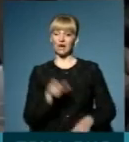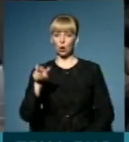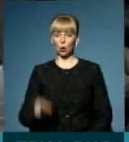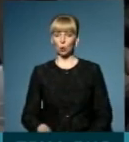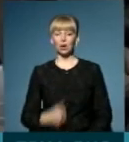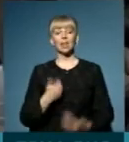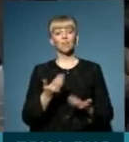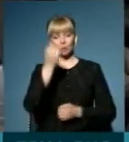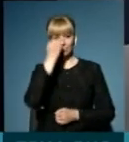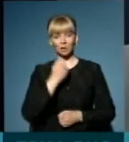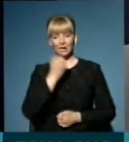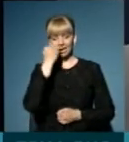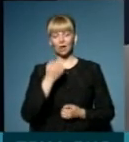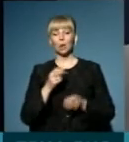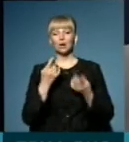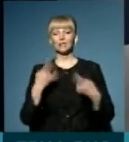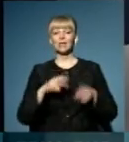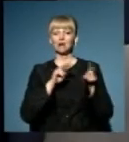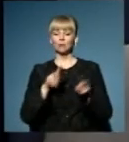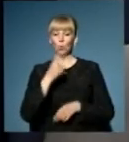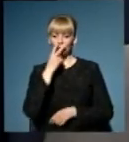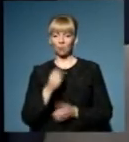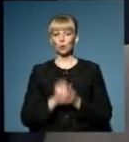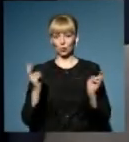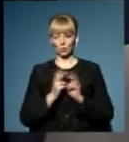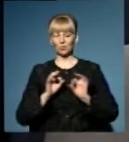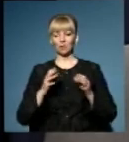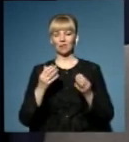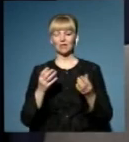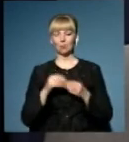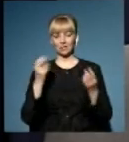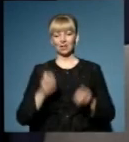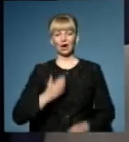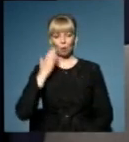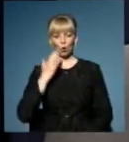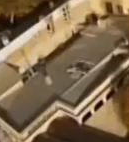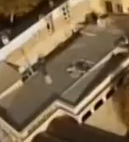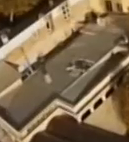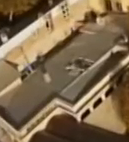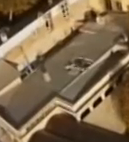Я вам дякую, дякую та оглядачам, що довелися. До зустрічі в темі дня на Терка Буковина.